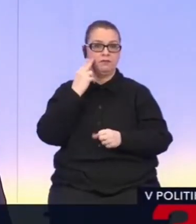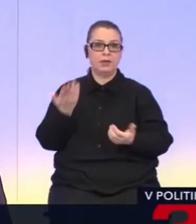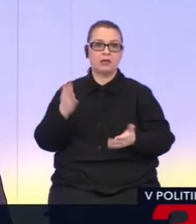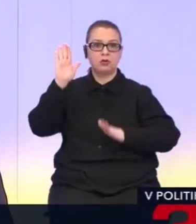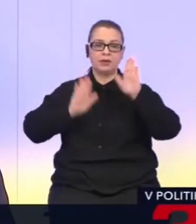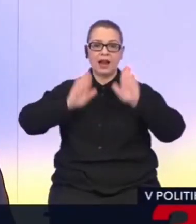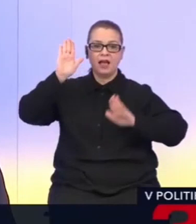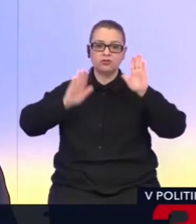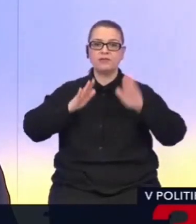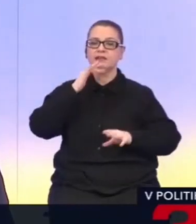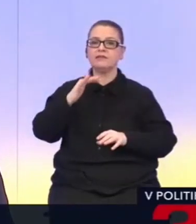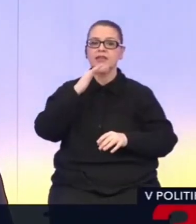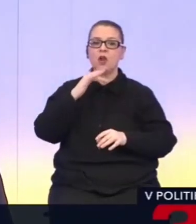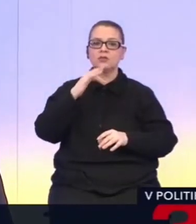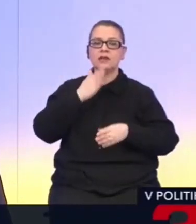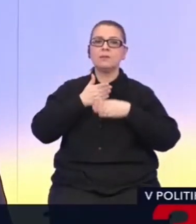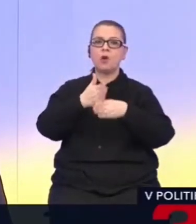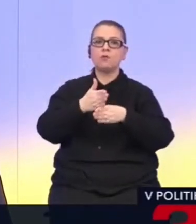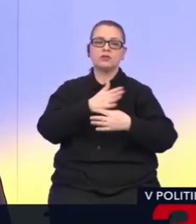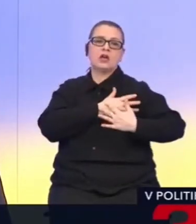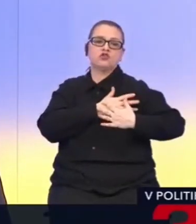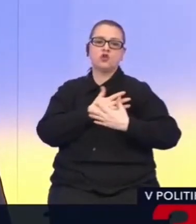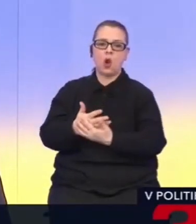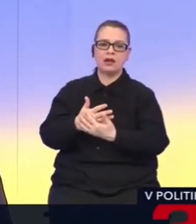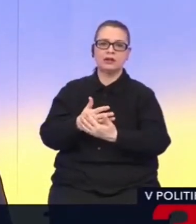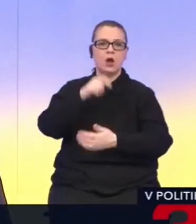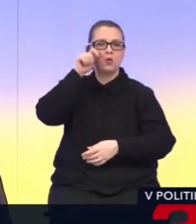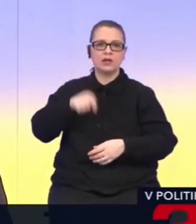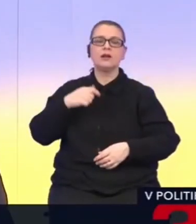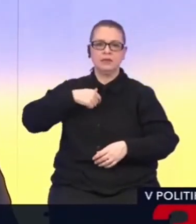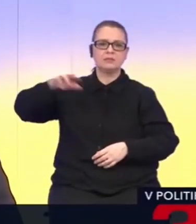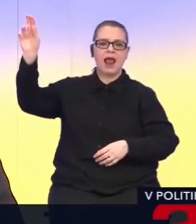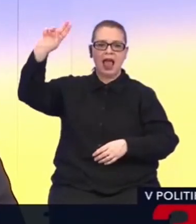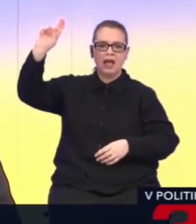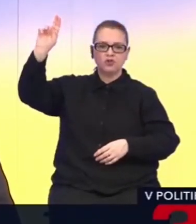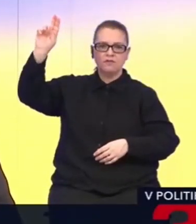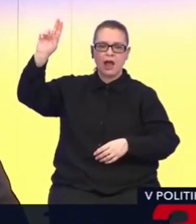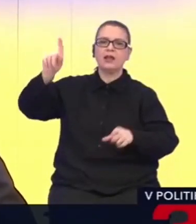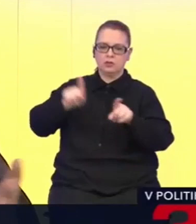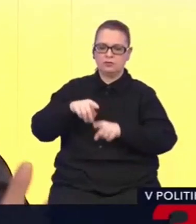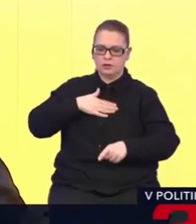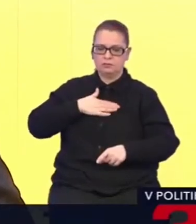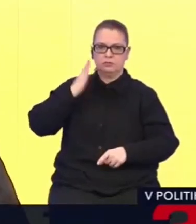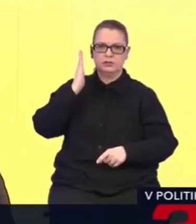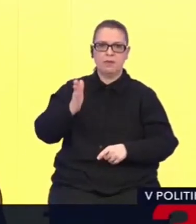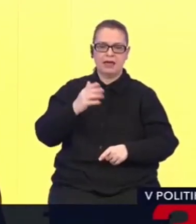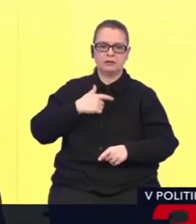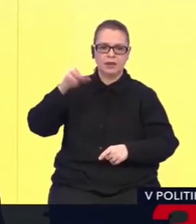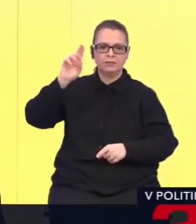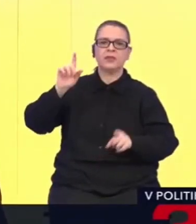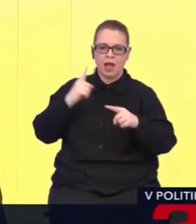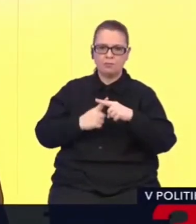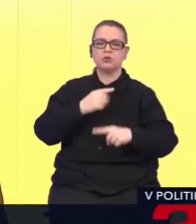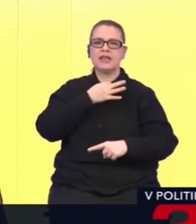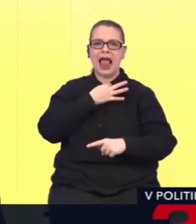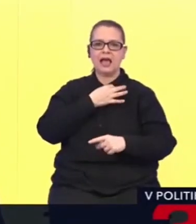vyslovení pomoci a solidarite Ukrajine, že sme zahlasovali aj strana Smer, sociálne a demokracie, aj strana Hlas.